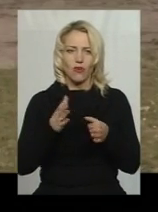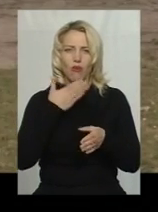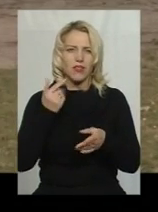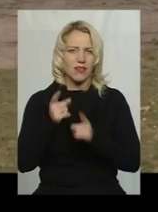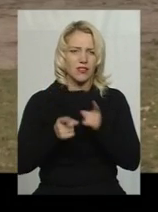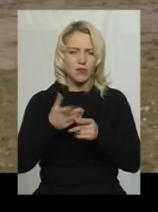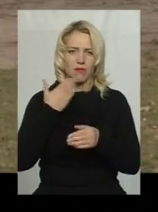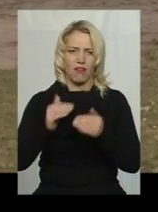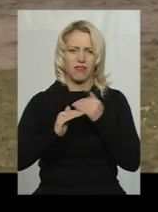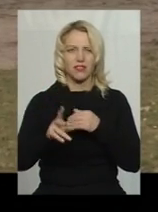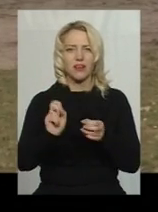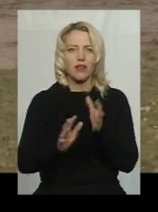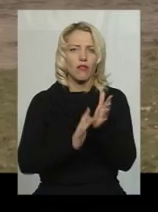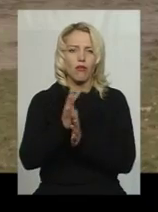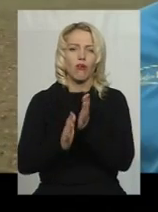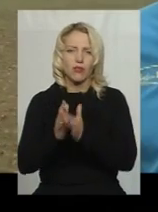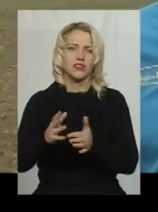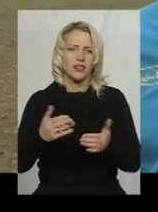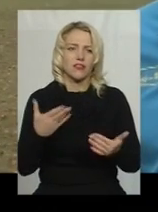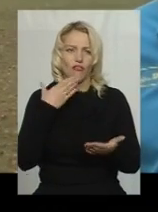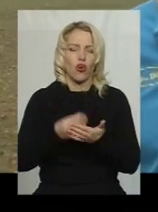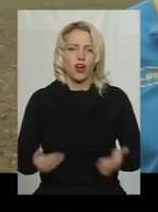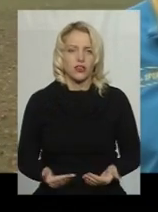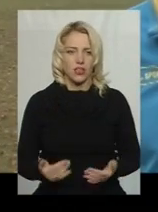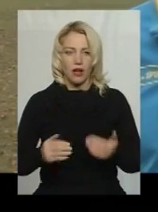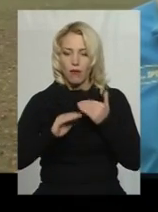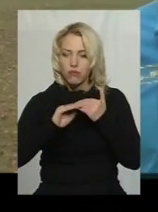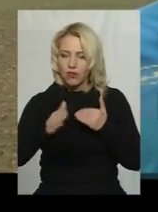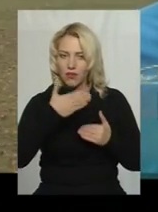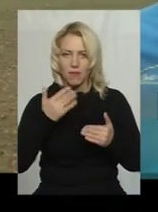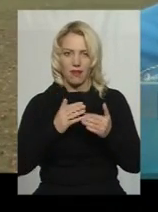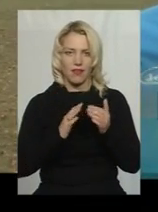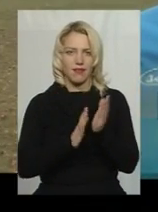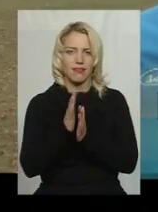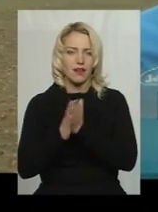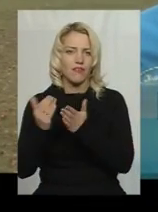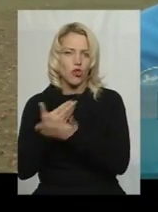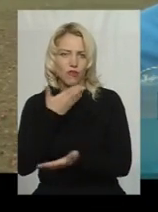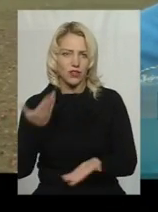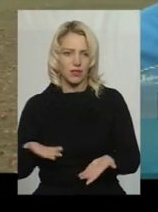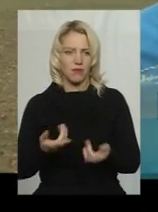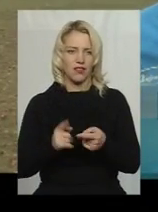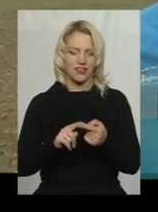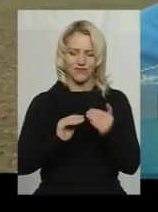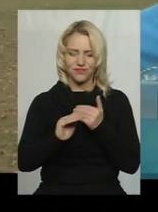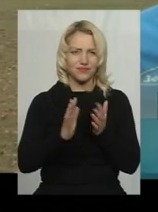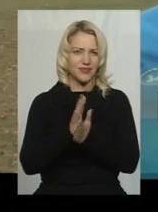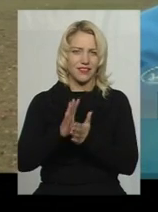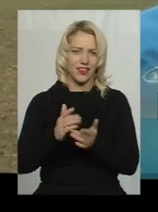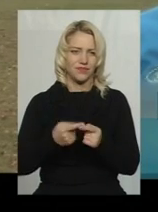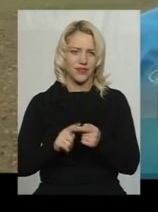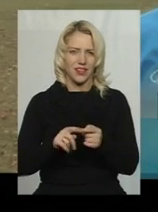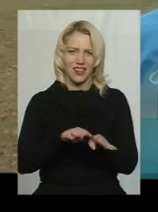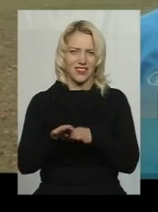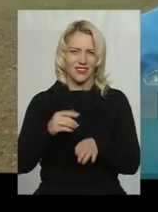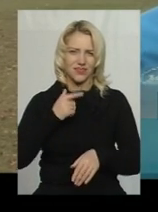рівняли, тобто воно росте собі, якби йде своїм життям. Покрову немає трав'яного, і той трав'яний, який є, він надзвичайно